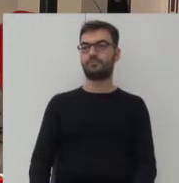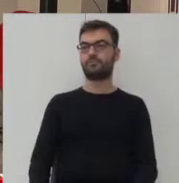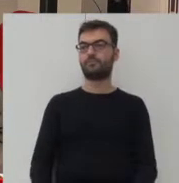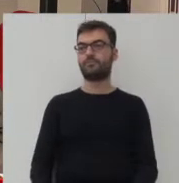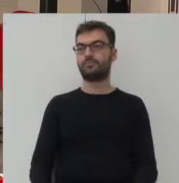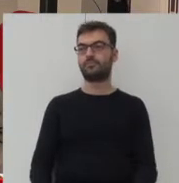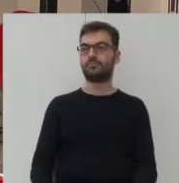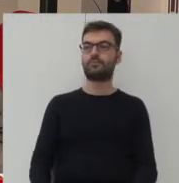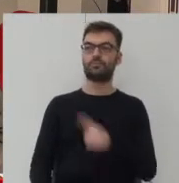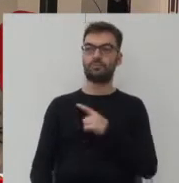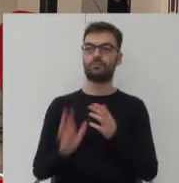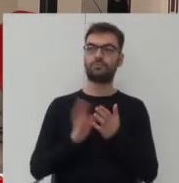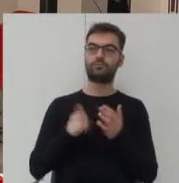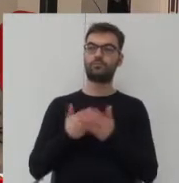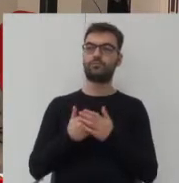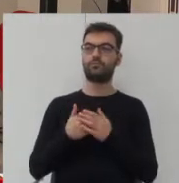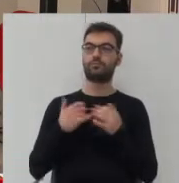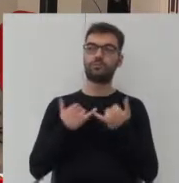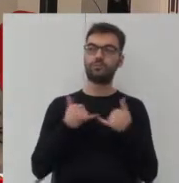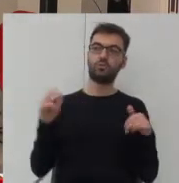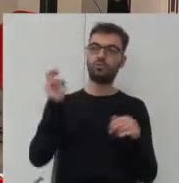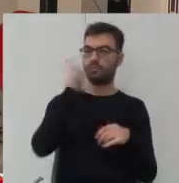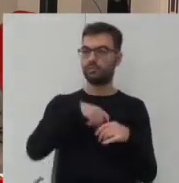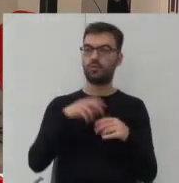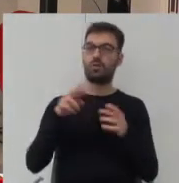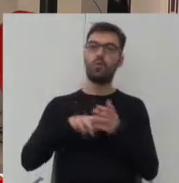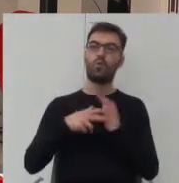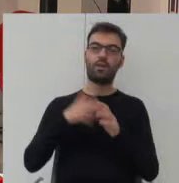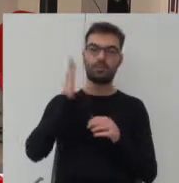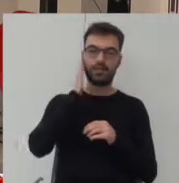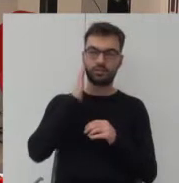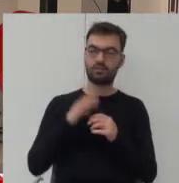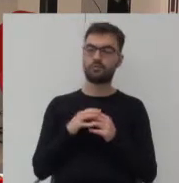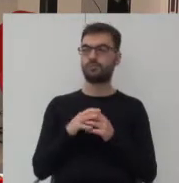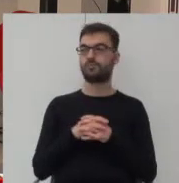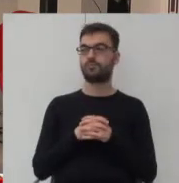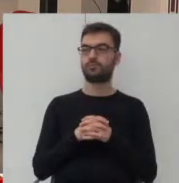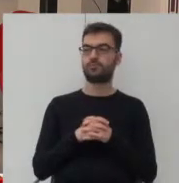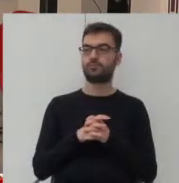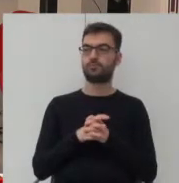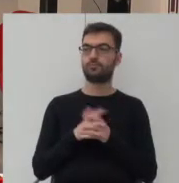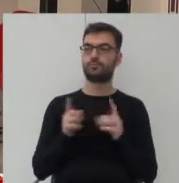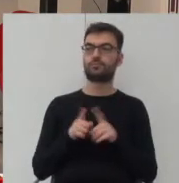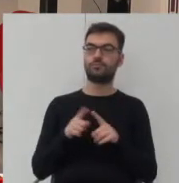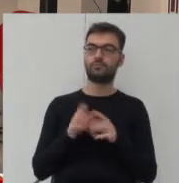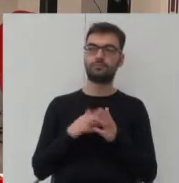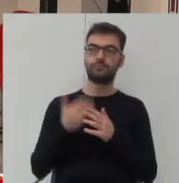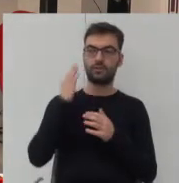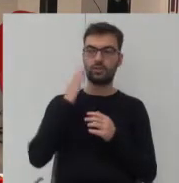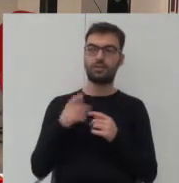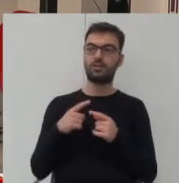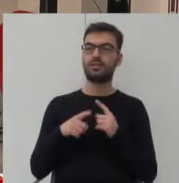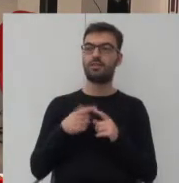tutaj są na przykład różne ciekawe układy mieszkań oraz właśnie na przykład te mieszkanie w stronie